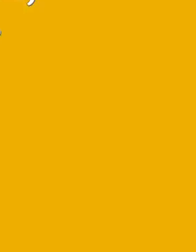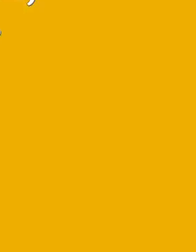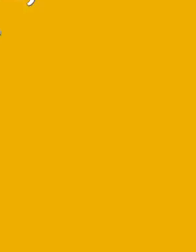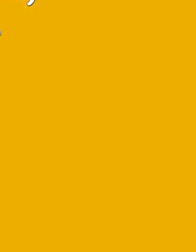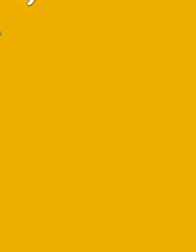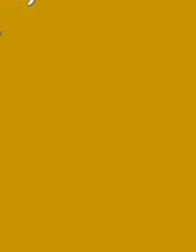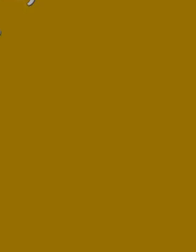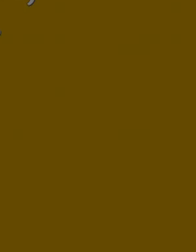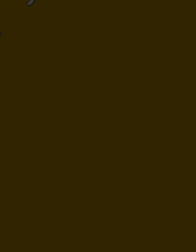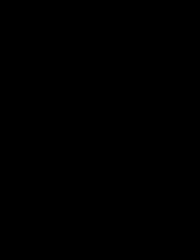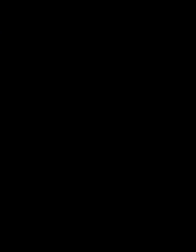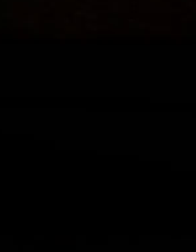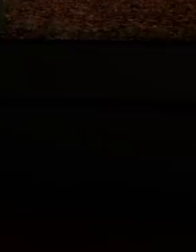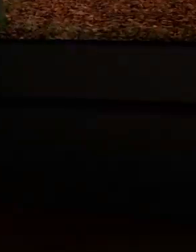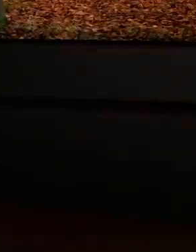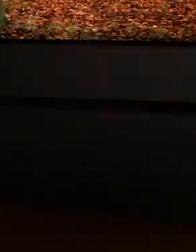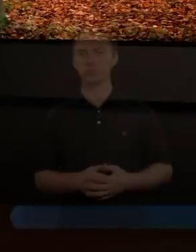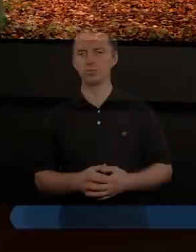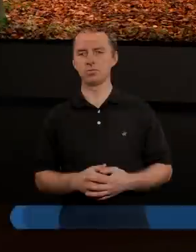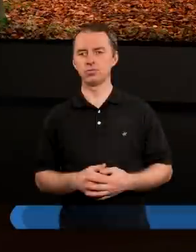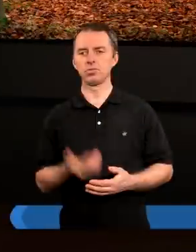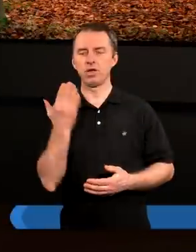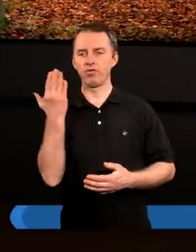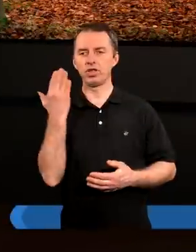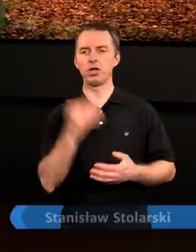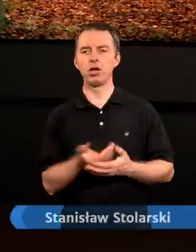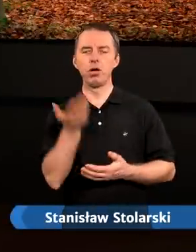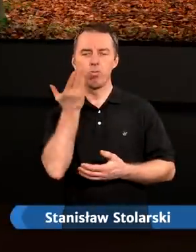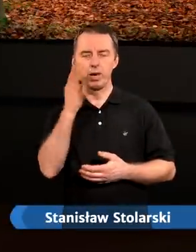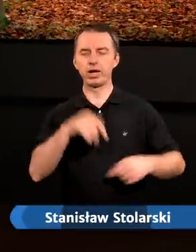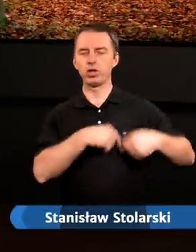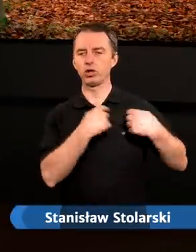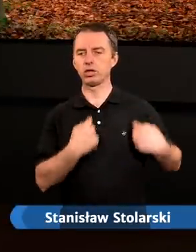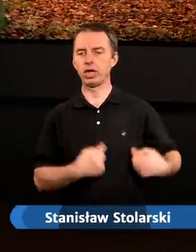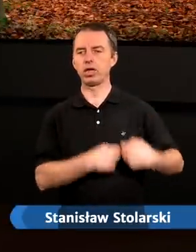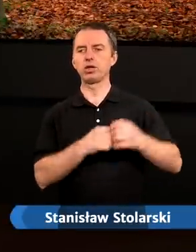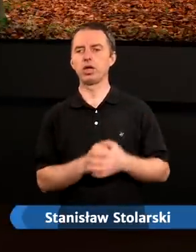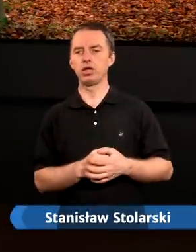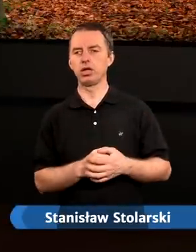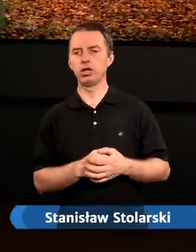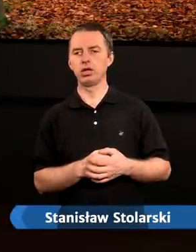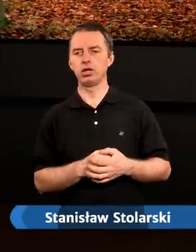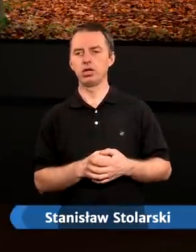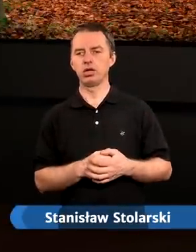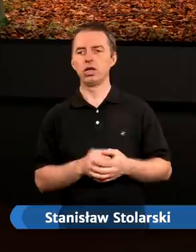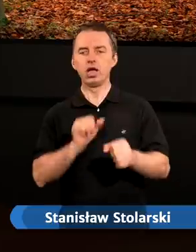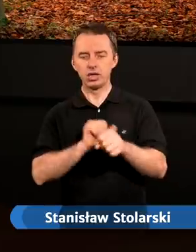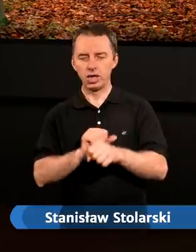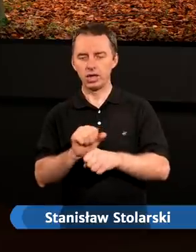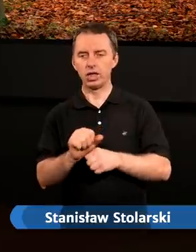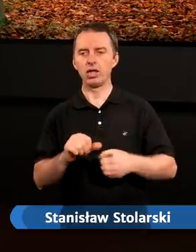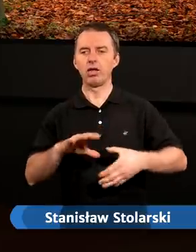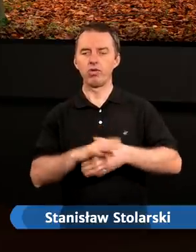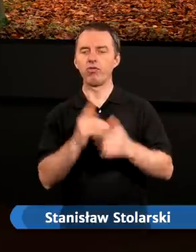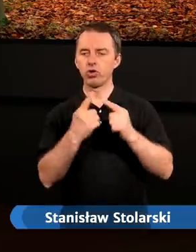Dziękujemy. Witam bardzo serdecznie. Jesteśmy w